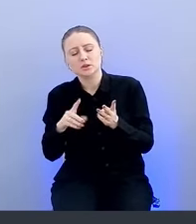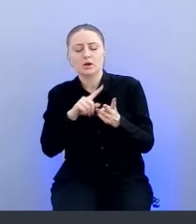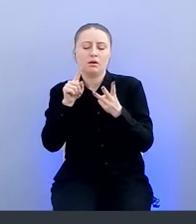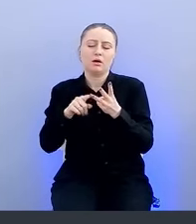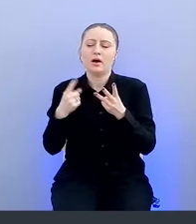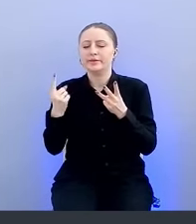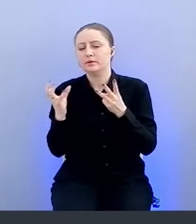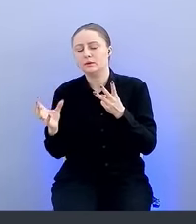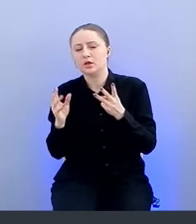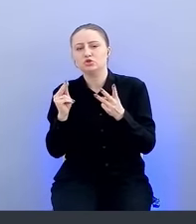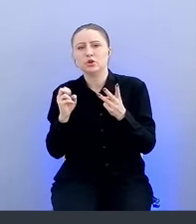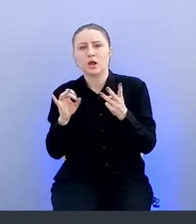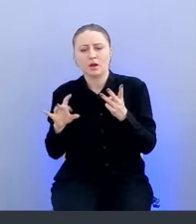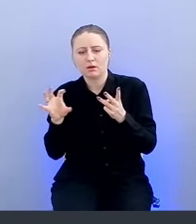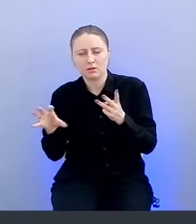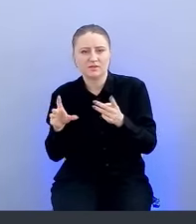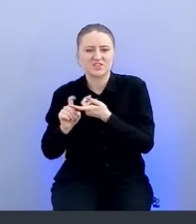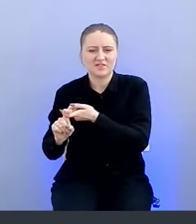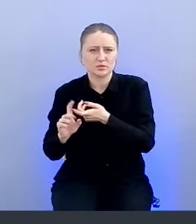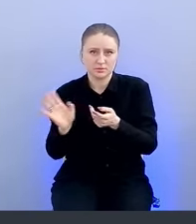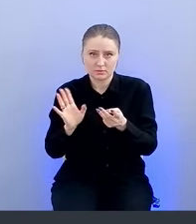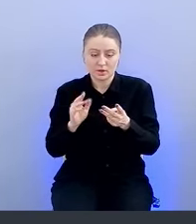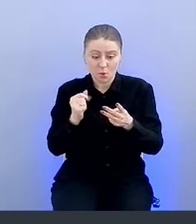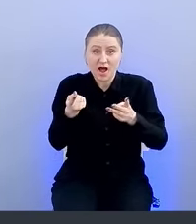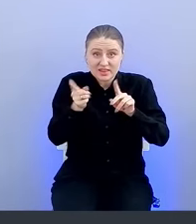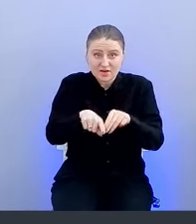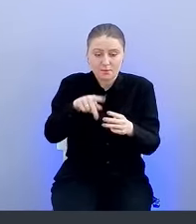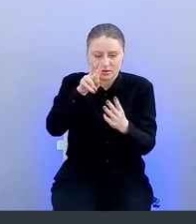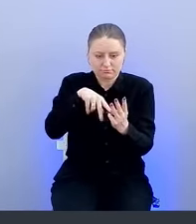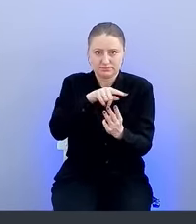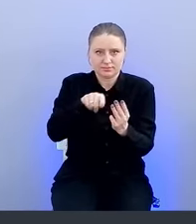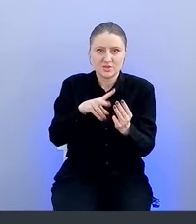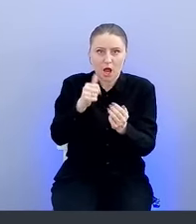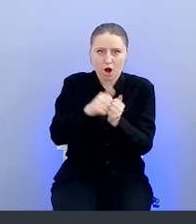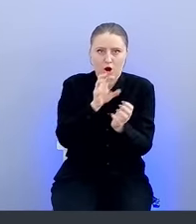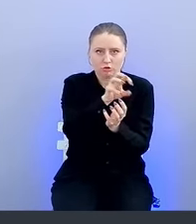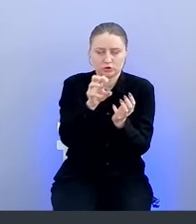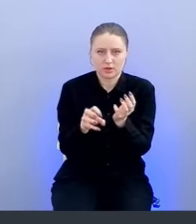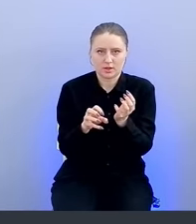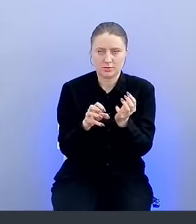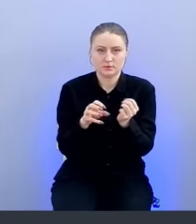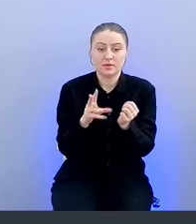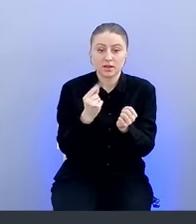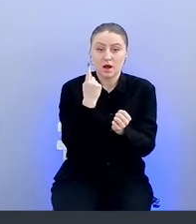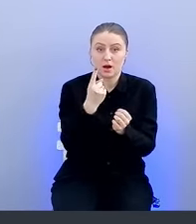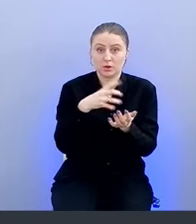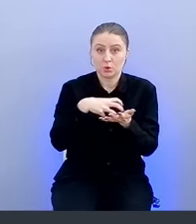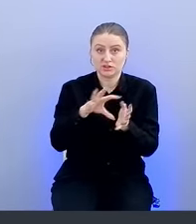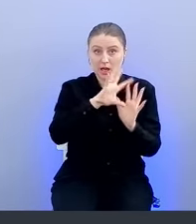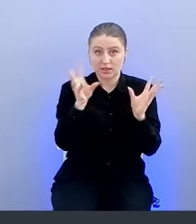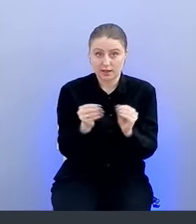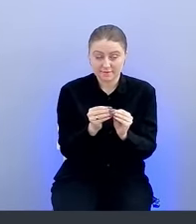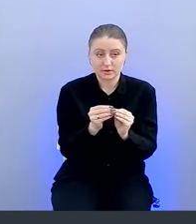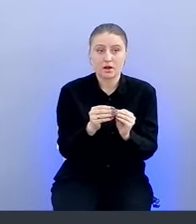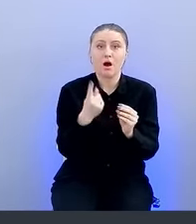чекер зависимостей. Это может быть несколько инструментов на каждый класс. То есть на одно сканирование одного